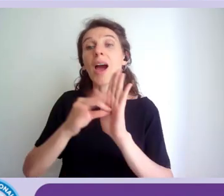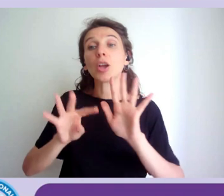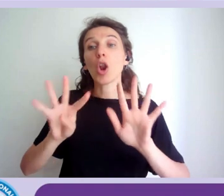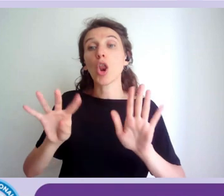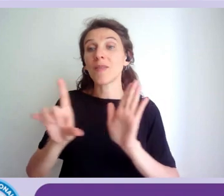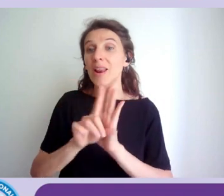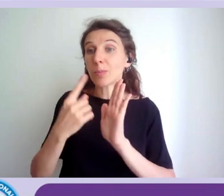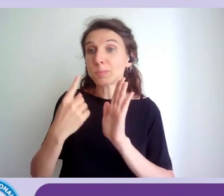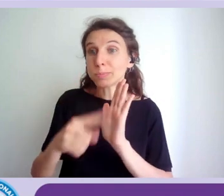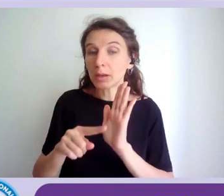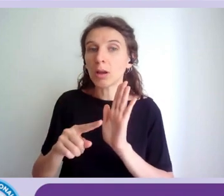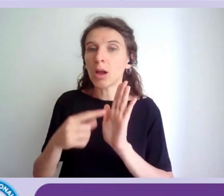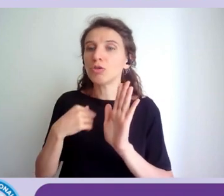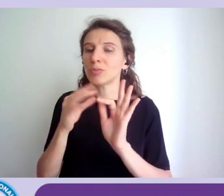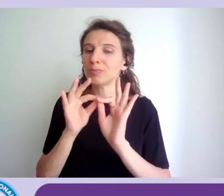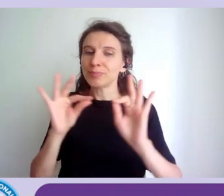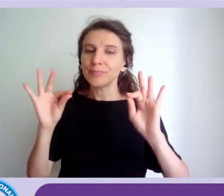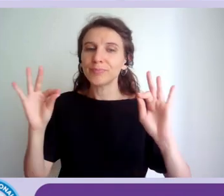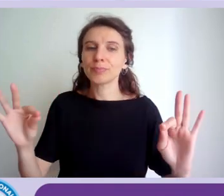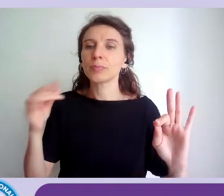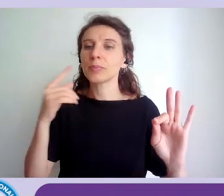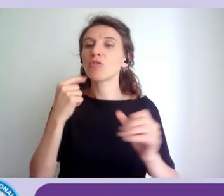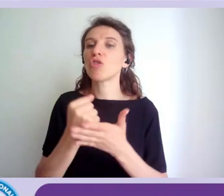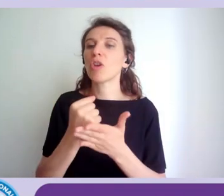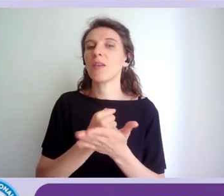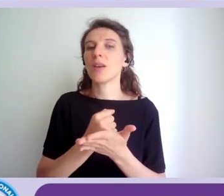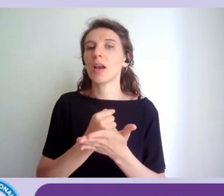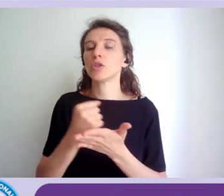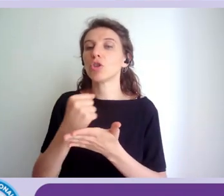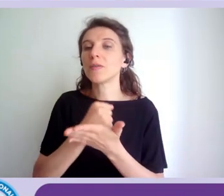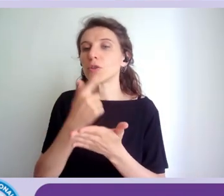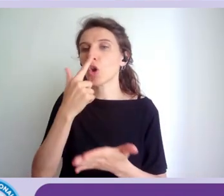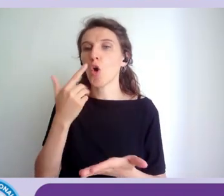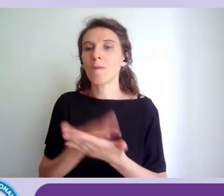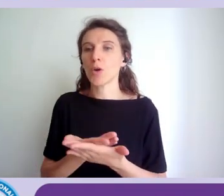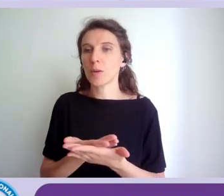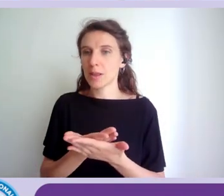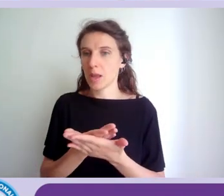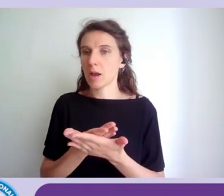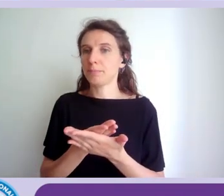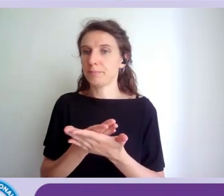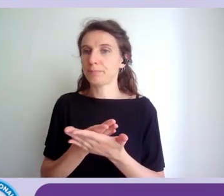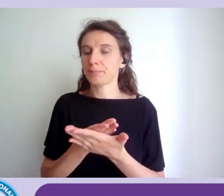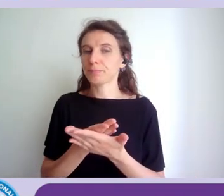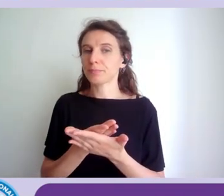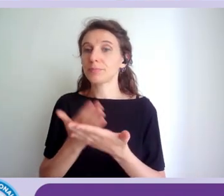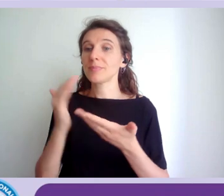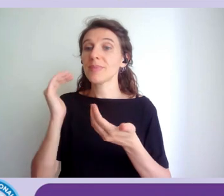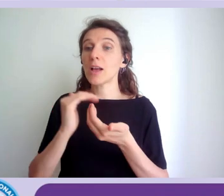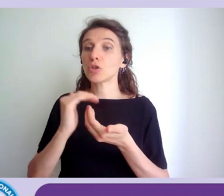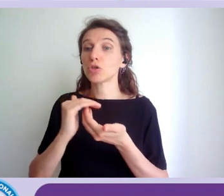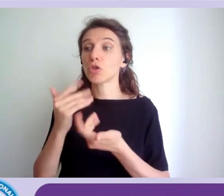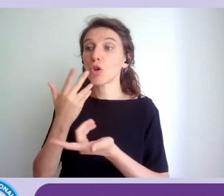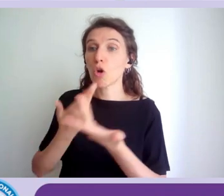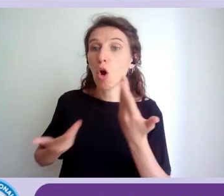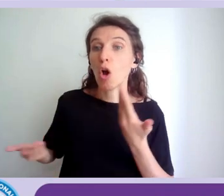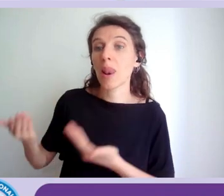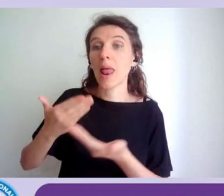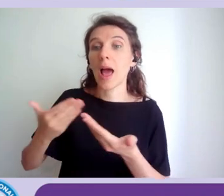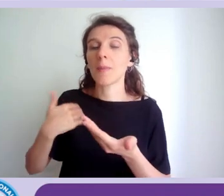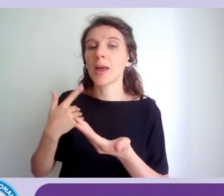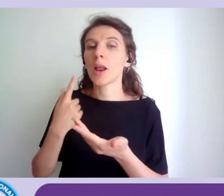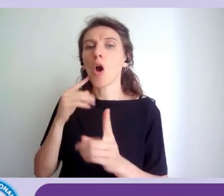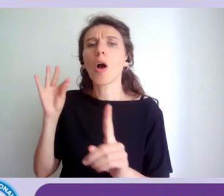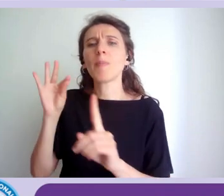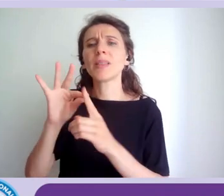definisce anche il concetto di certificazione di conformità le associazioni collaborano quindi a fare norme tecniche